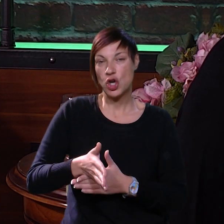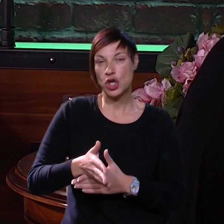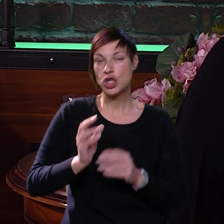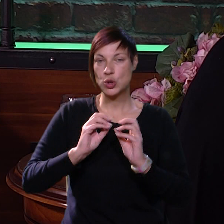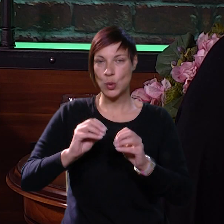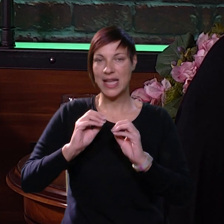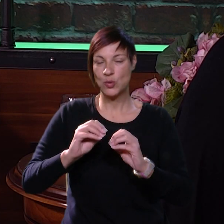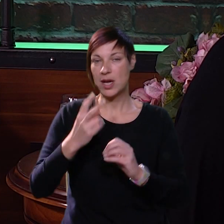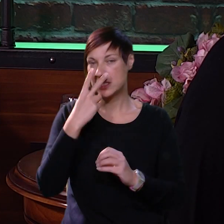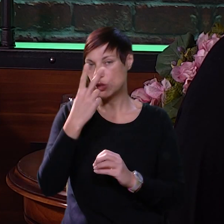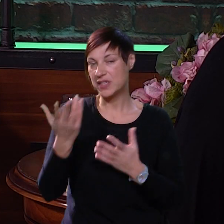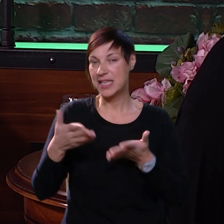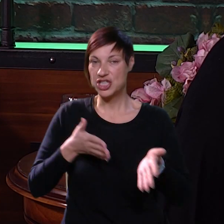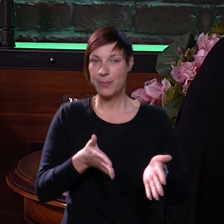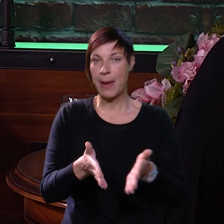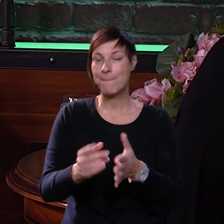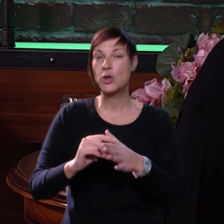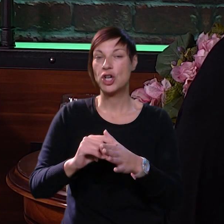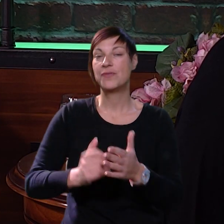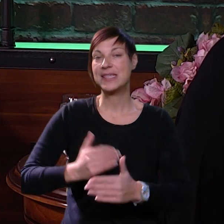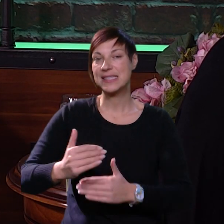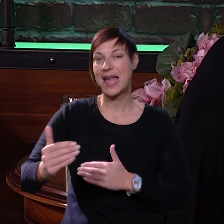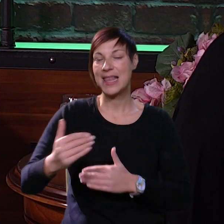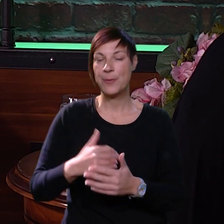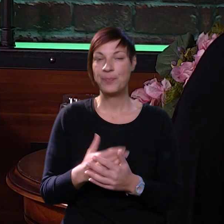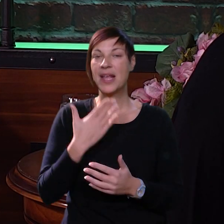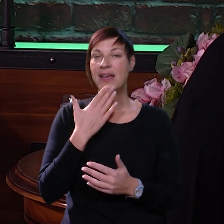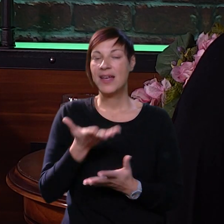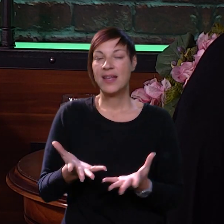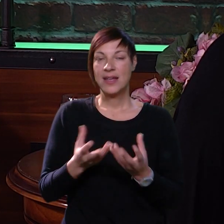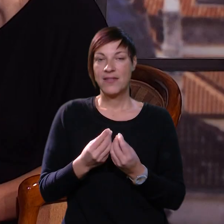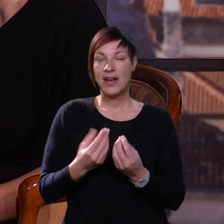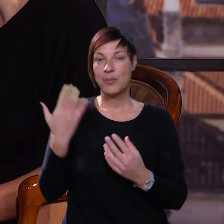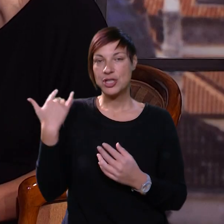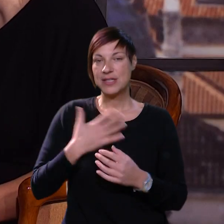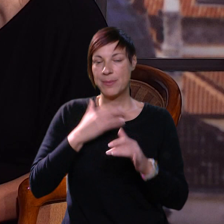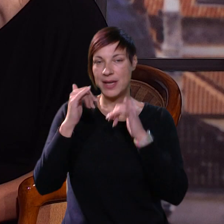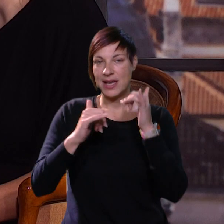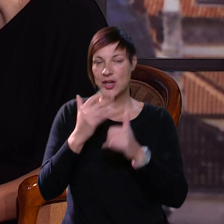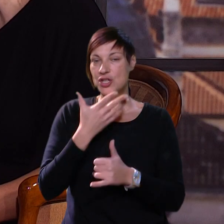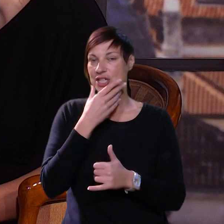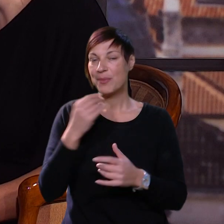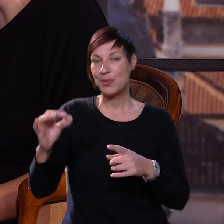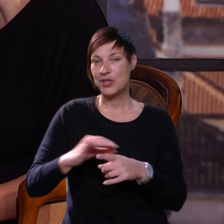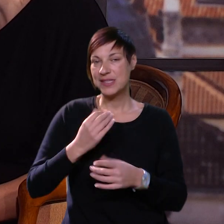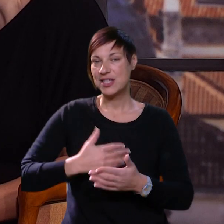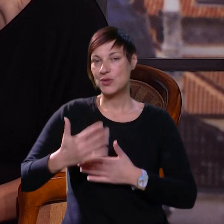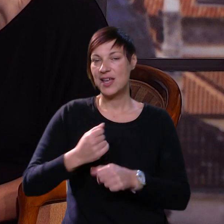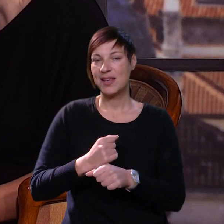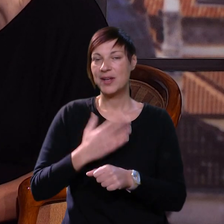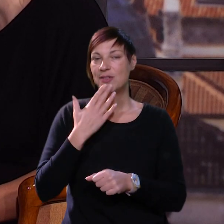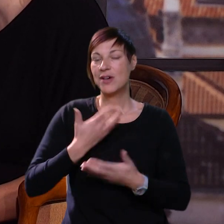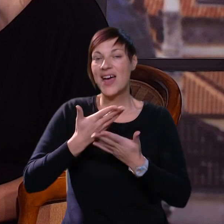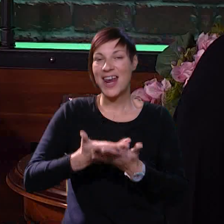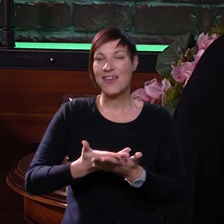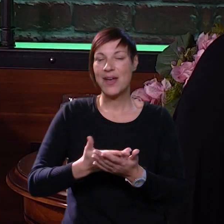kroz tu edukaciju ću vidjeti gdje će me put odvest dalje. Hvala vam puno što ste bili naša gošća. Puno sreće u daljnjem